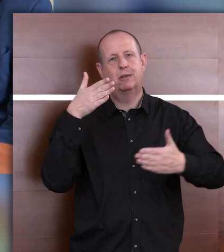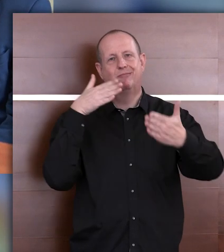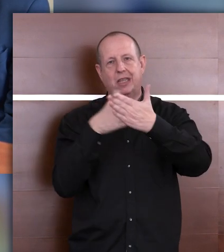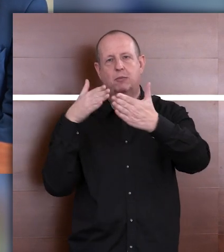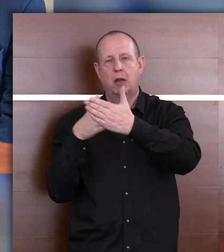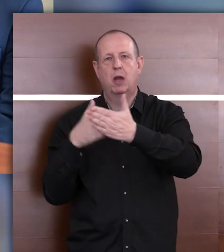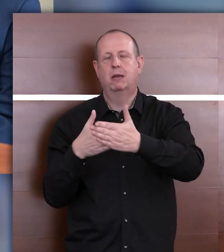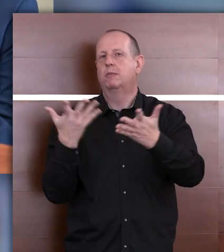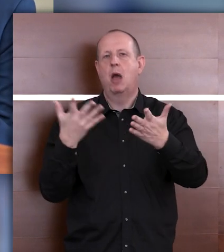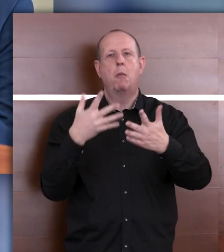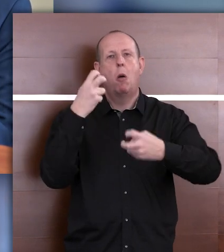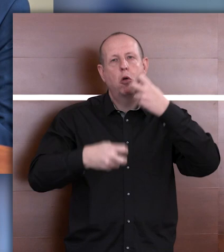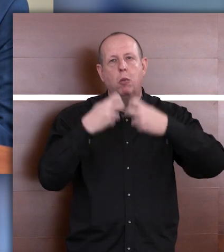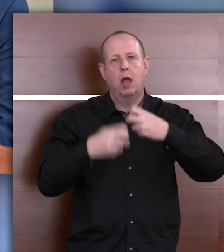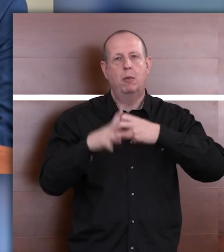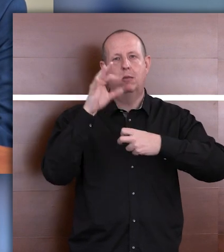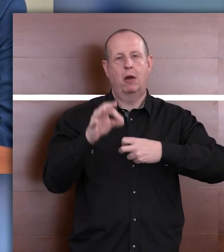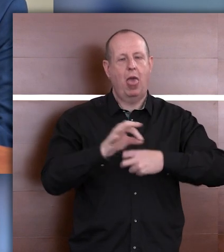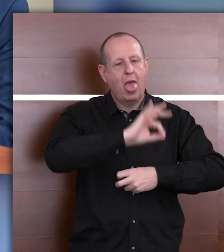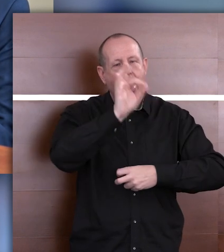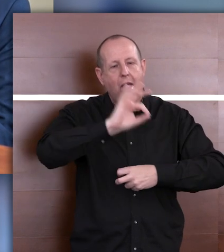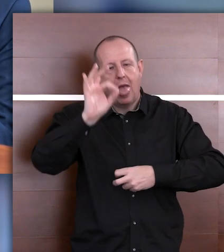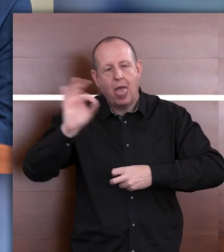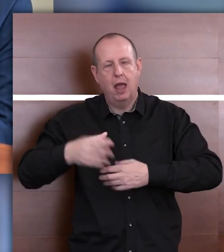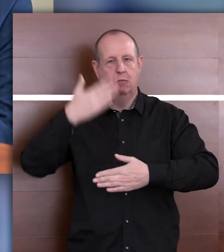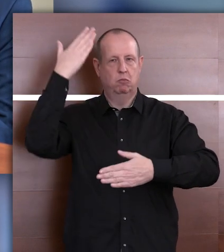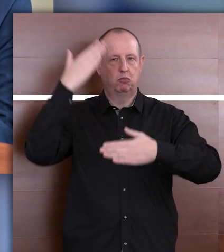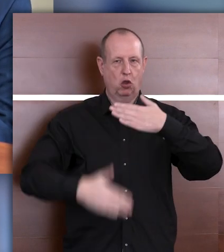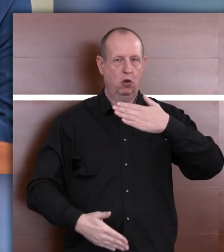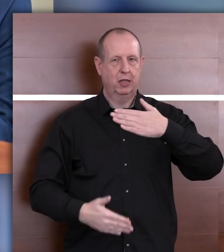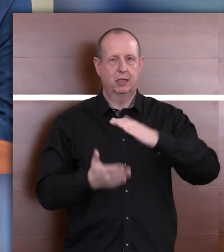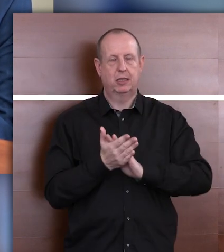rysunki, zaczynają się konkretne wiadomości, które po prostu dziecko musi